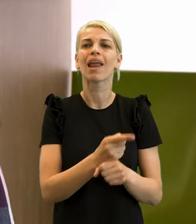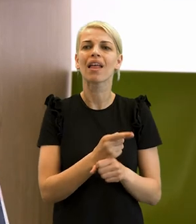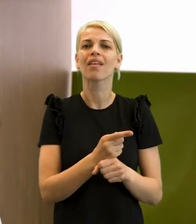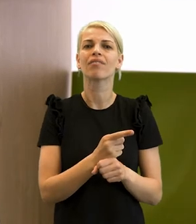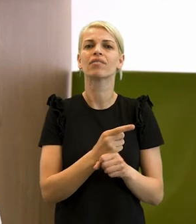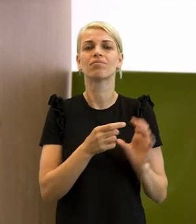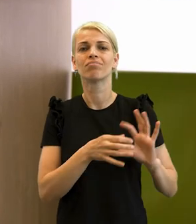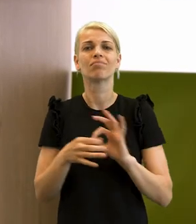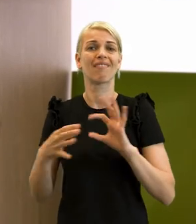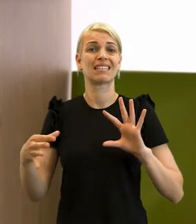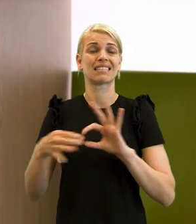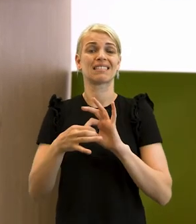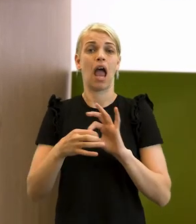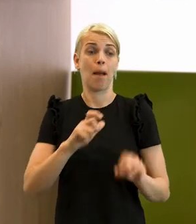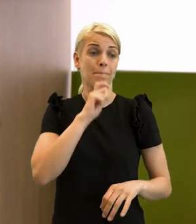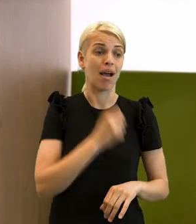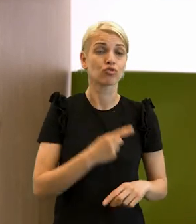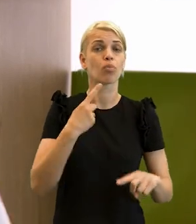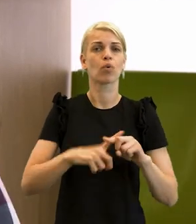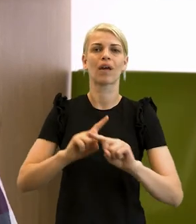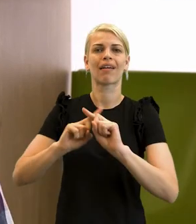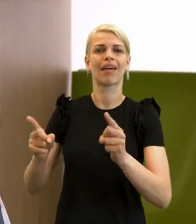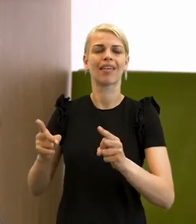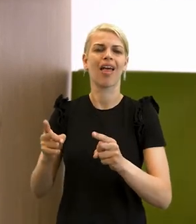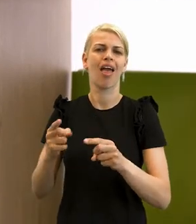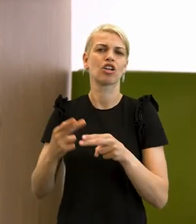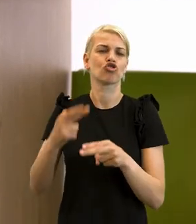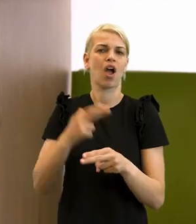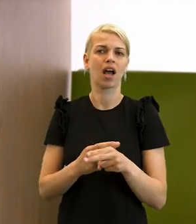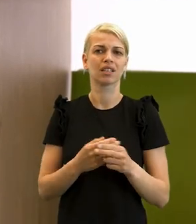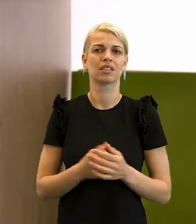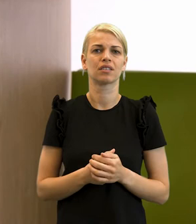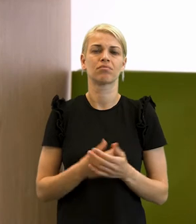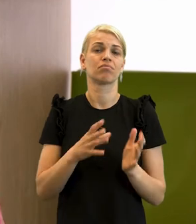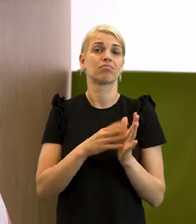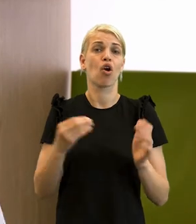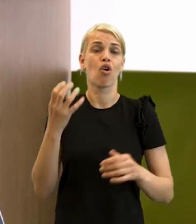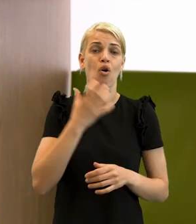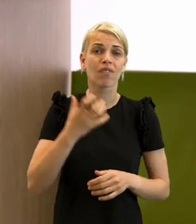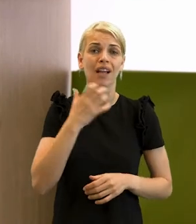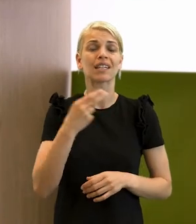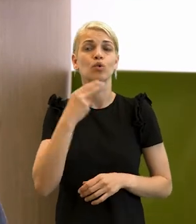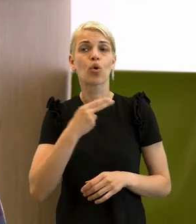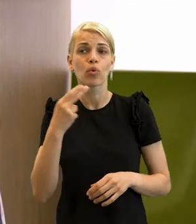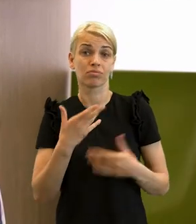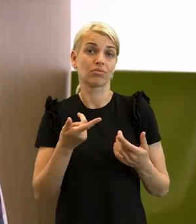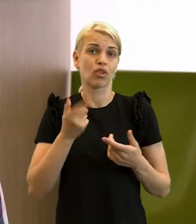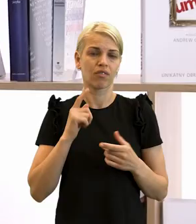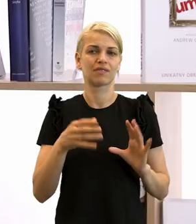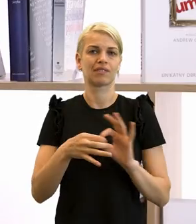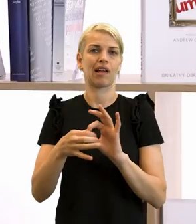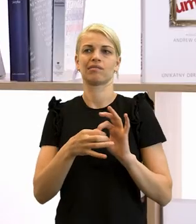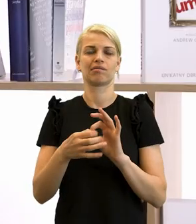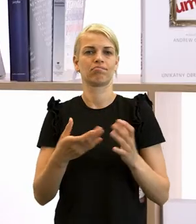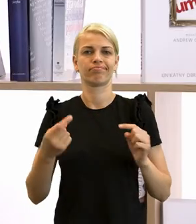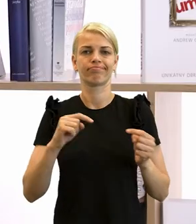neskôr vzťahy medzi maďarmi a inými národmi v Strednej Európe, ako boli napríklad Chorváti, Rumúni alebo Slováci.